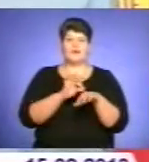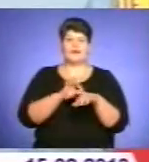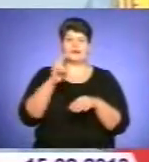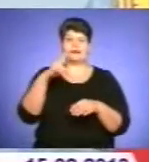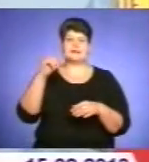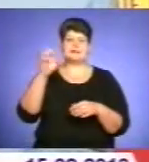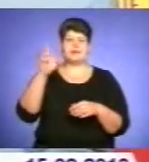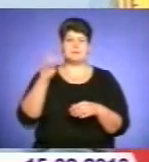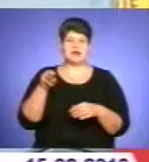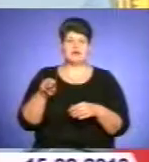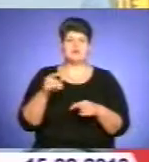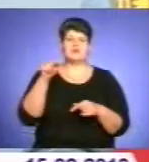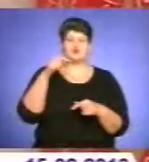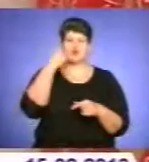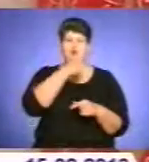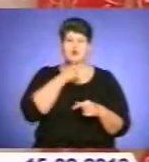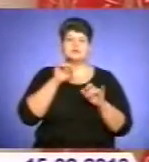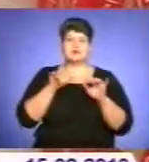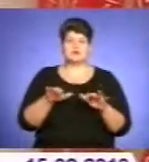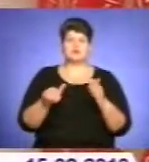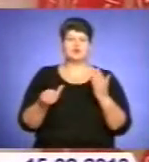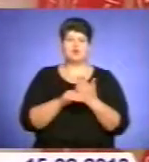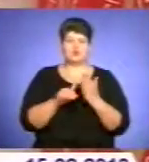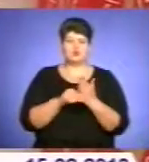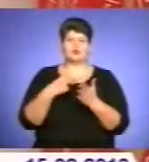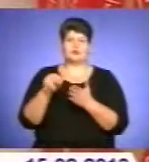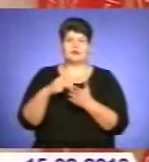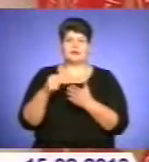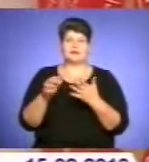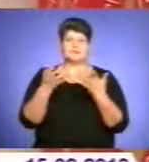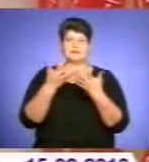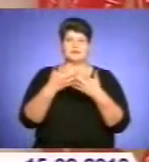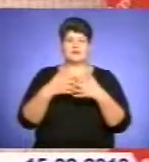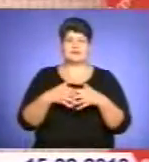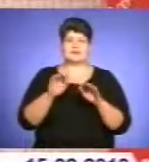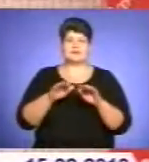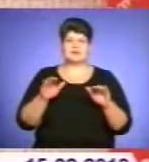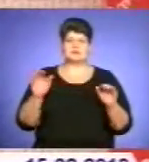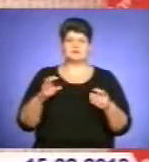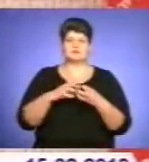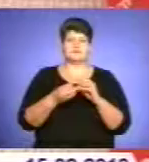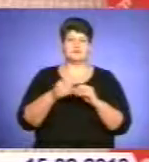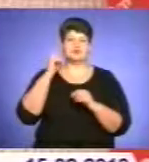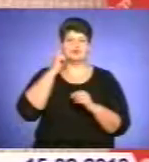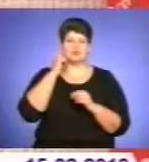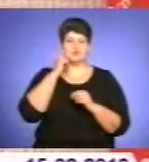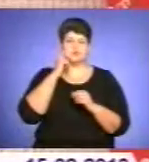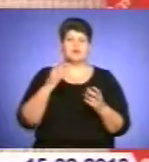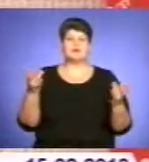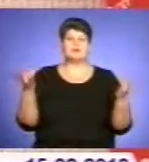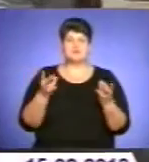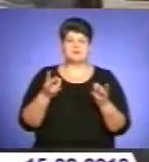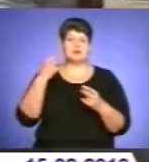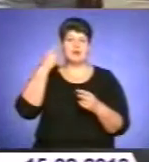діабет. Цьогорічна акція допоможе придбати для лікарень медичне обладнання дітям із вадами слуху. Найпотрібніші такі